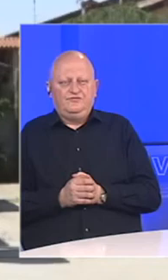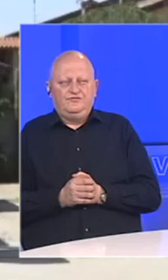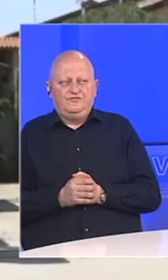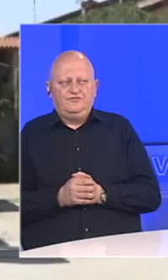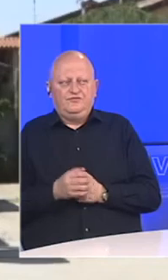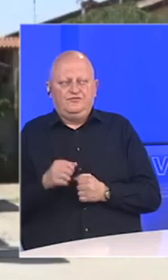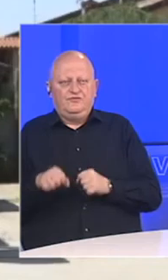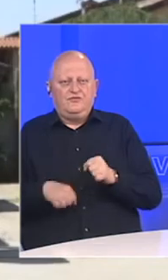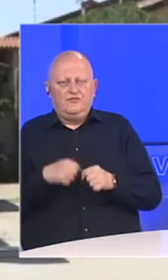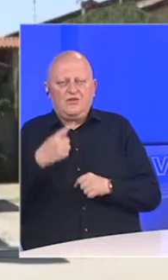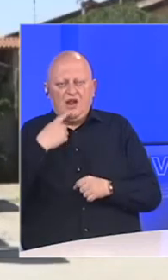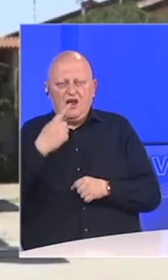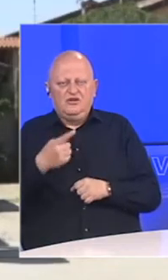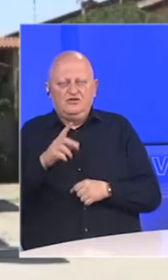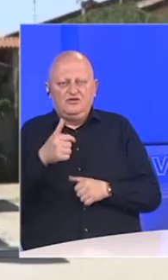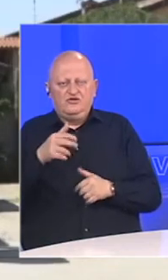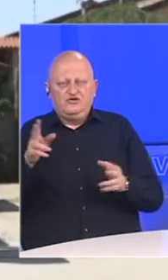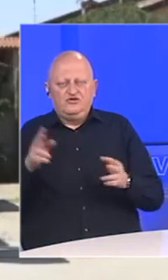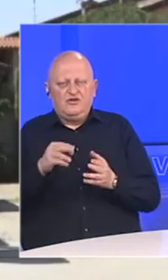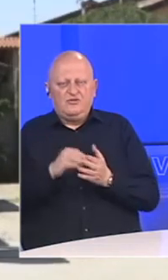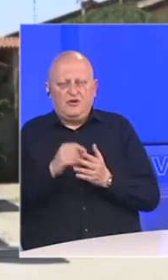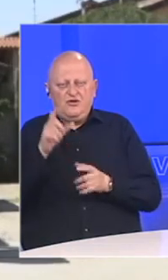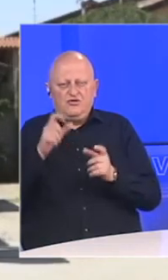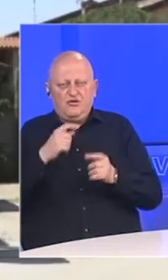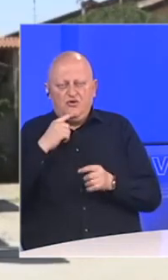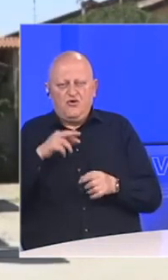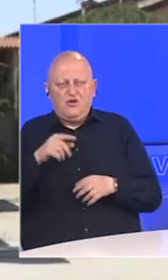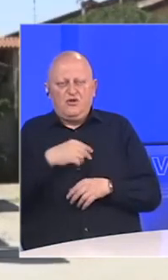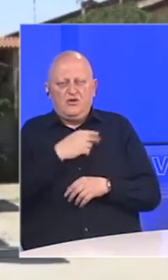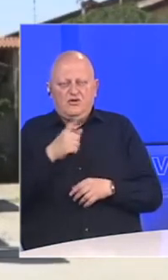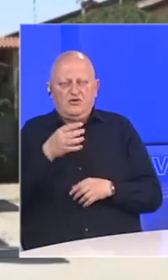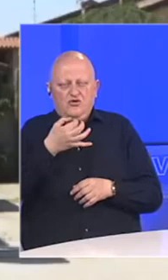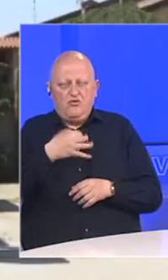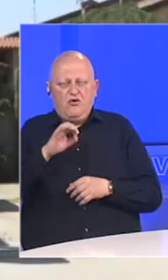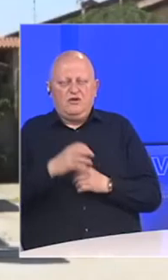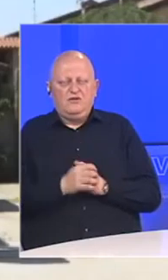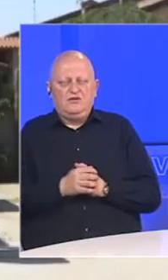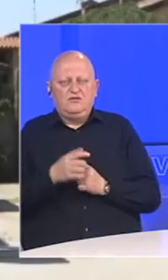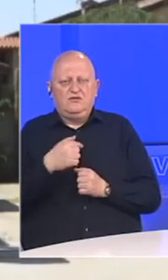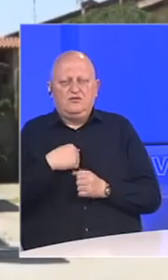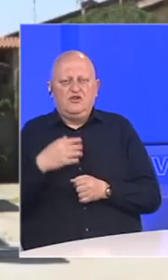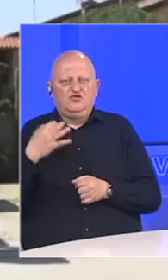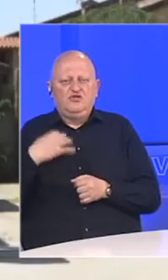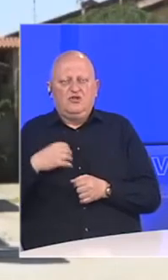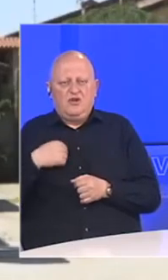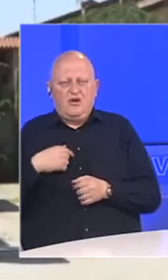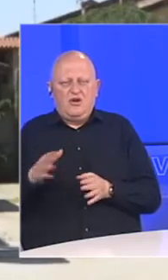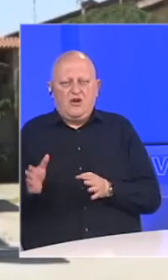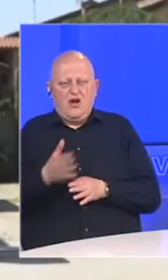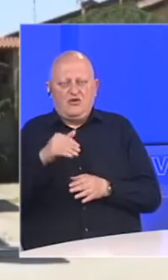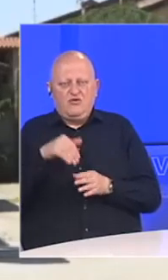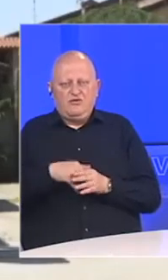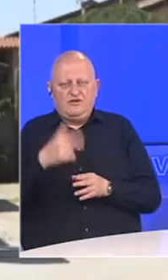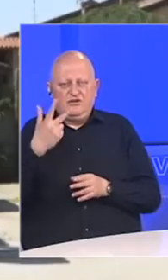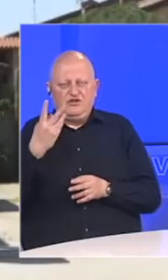Vozač Astana Tijema naglašava da što je manji broj ljudi koji idu u apoteke, to je bolje. To je naša obaveza, jer ako ja odem umjesto